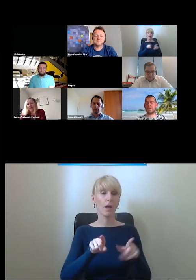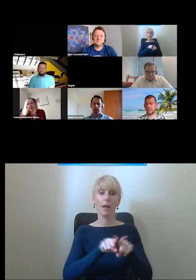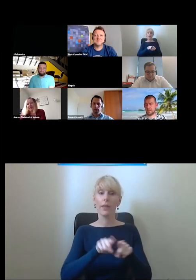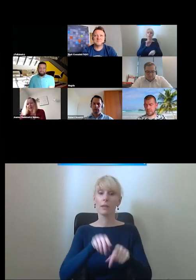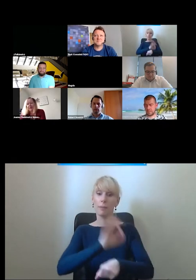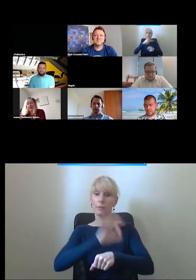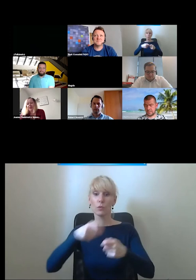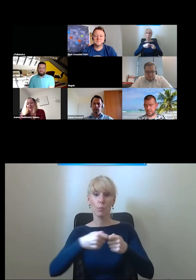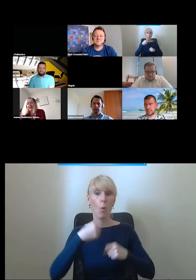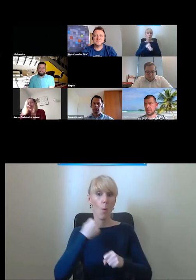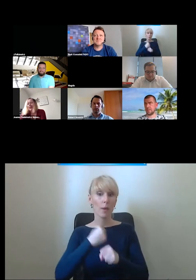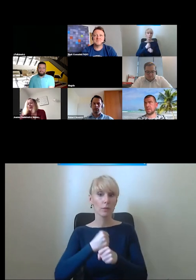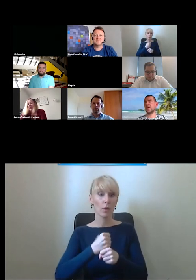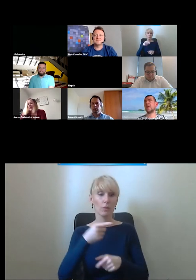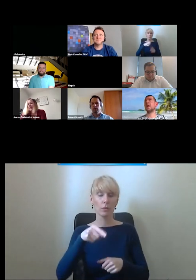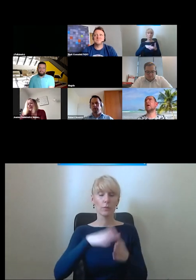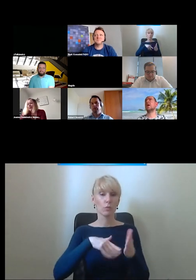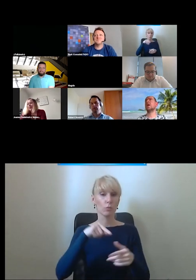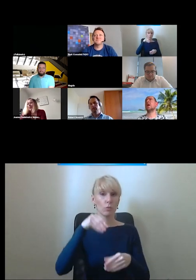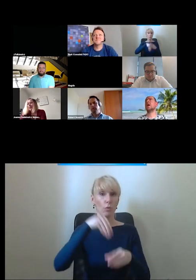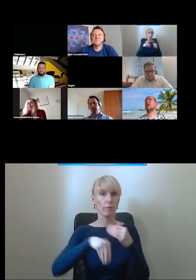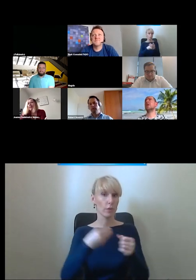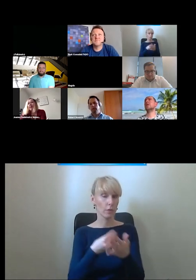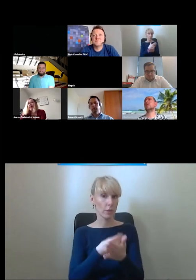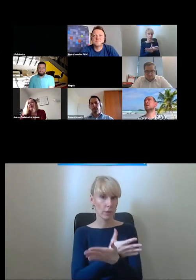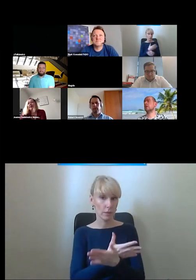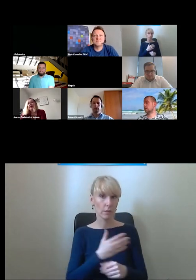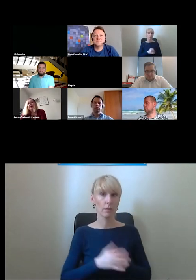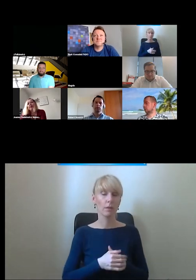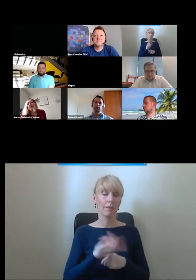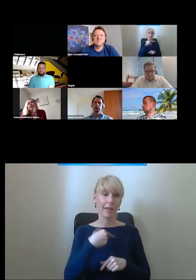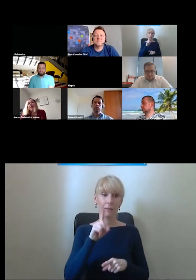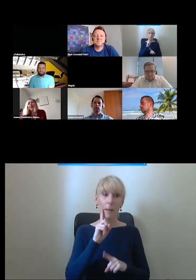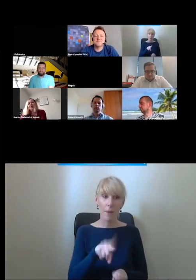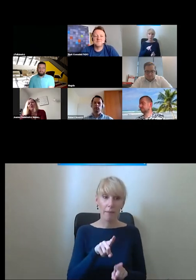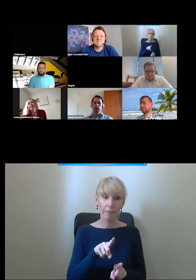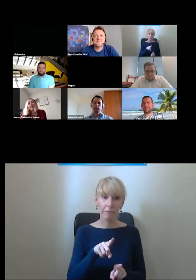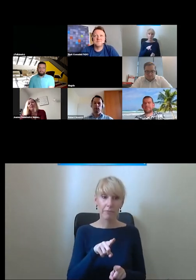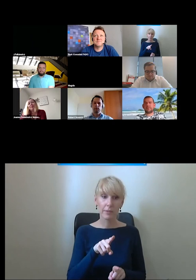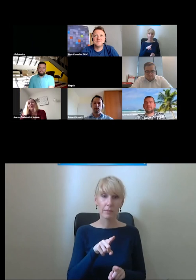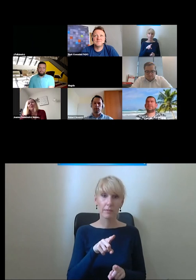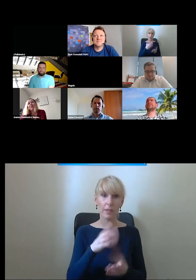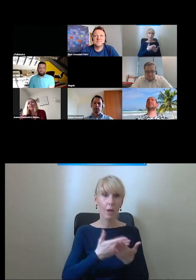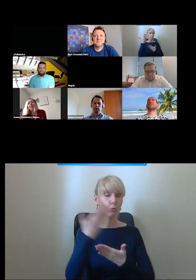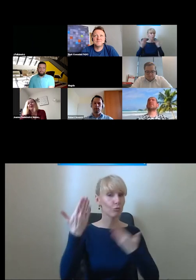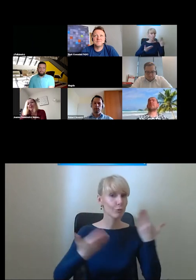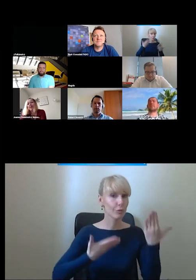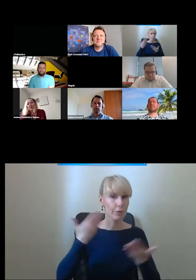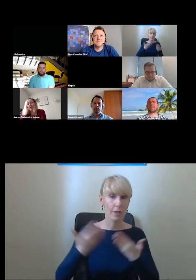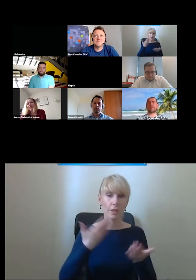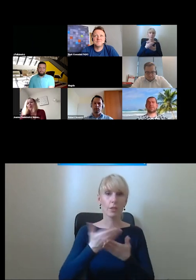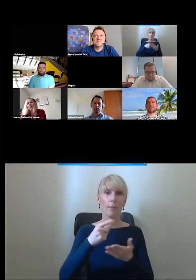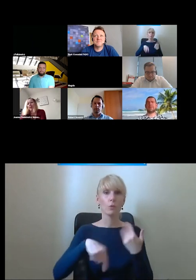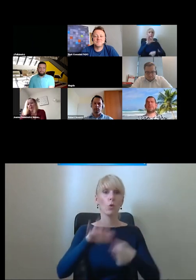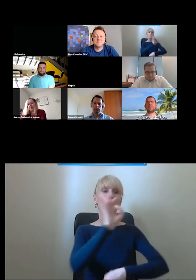współpracujący z nami w trakcie inwestycji i tak naprawdę chyba życzyłabym żeby projektanci